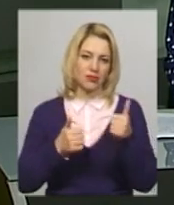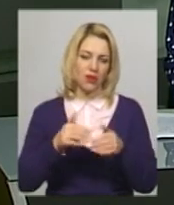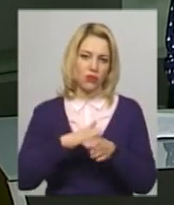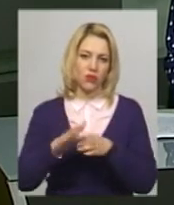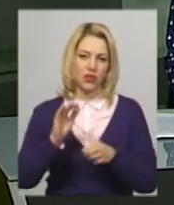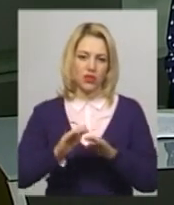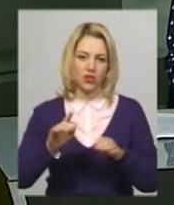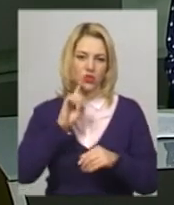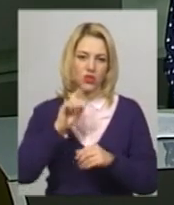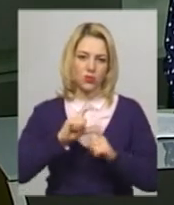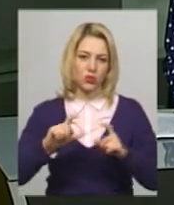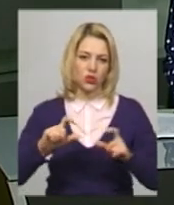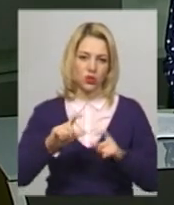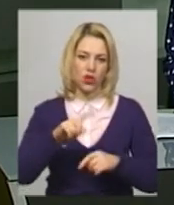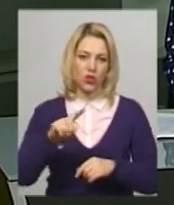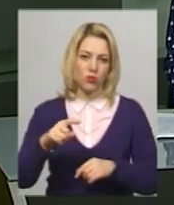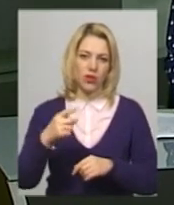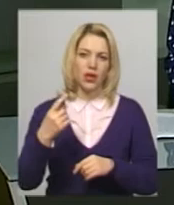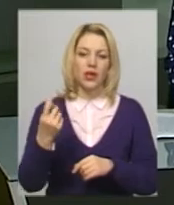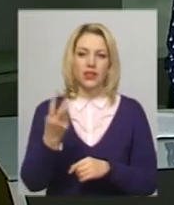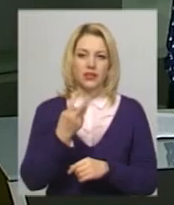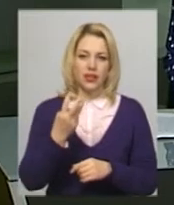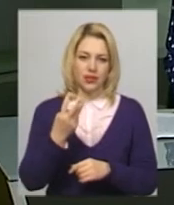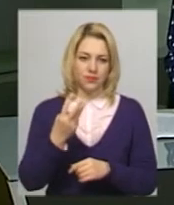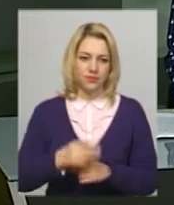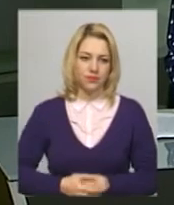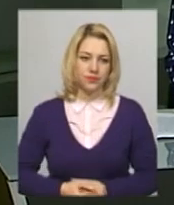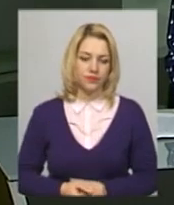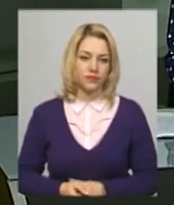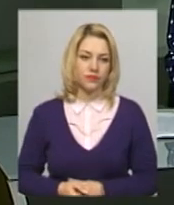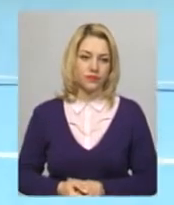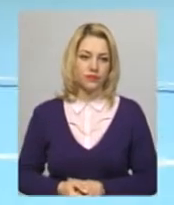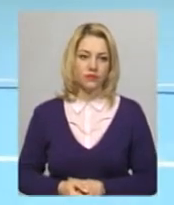у дитячо-юнацькій спортивній школі номер три. Більше бачив Андрій Гуменний.